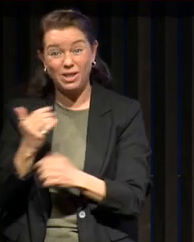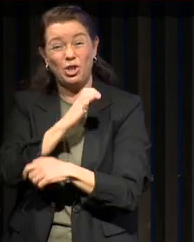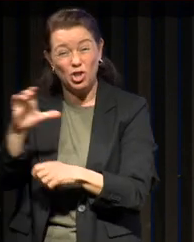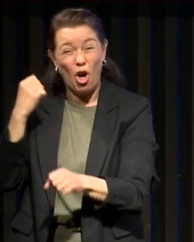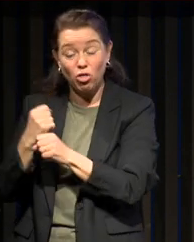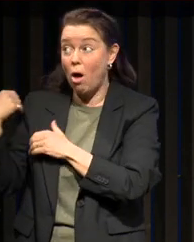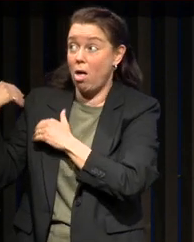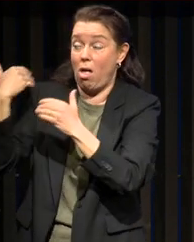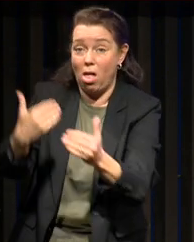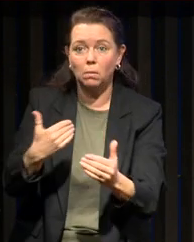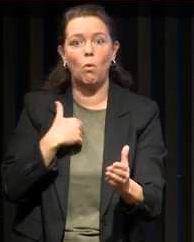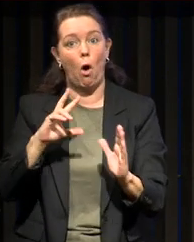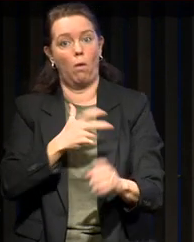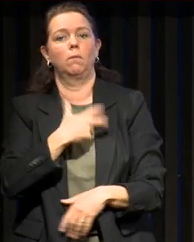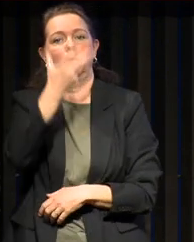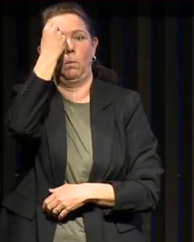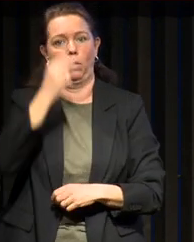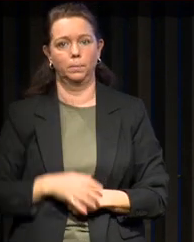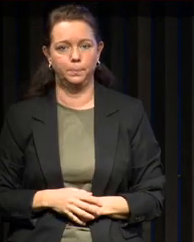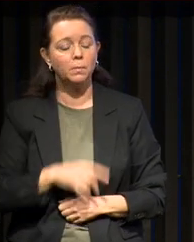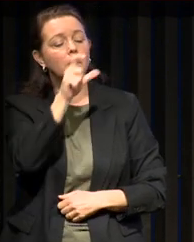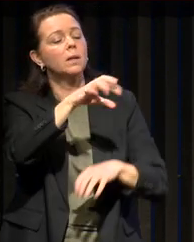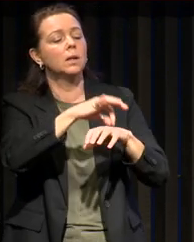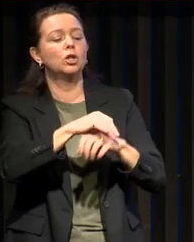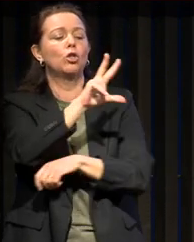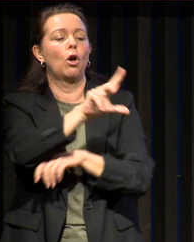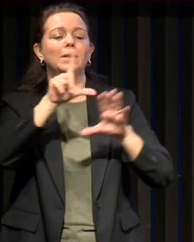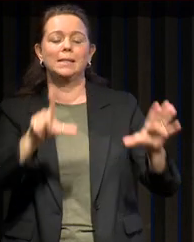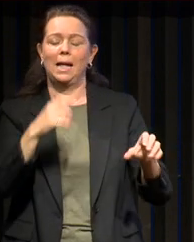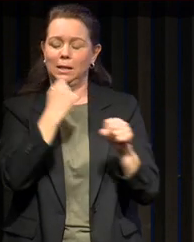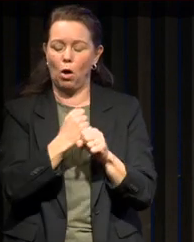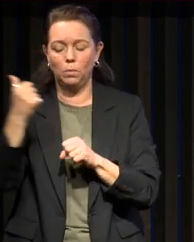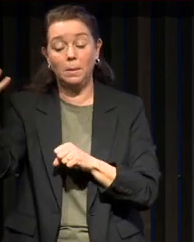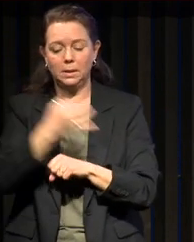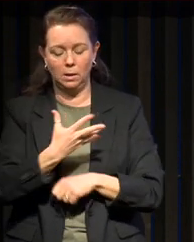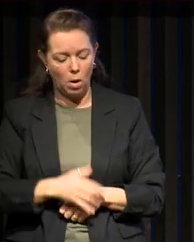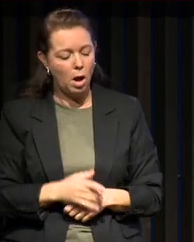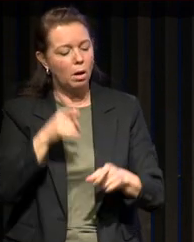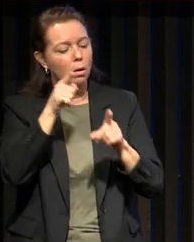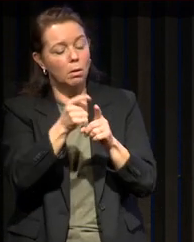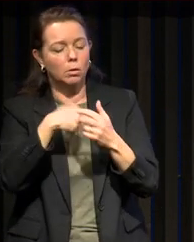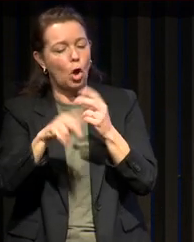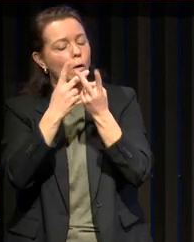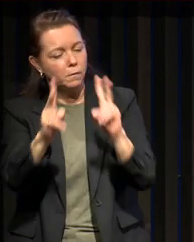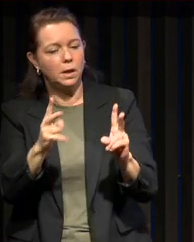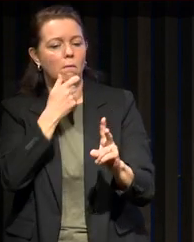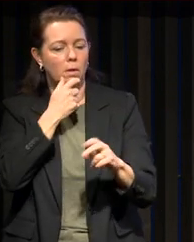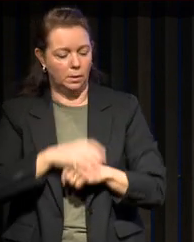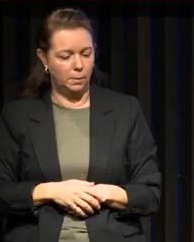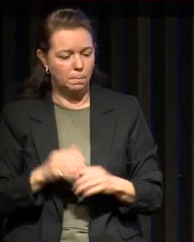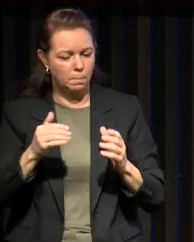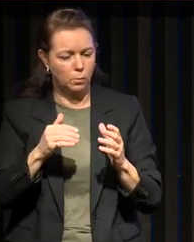Le patient, S, âgé de 37 ans, a été ennemi dans mes services de Liverpool Royal Infirmary, le 12 janvier